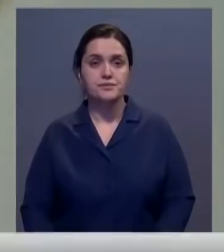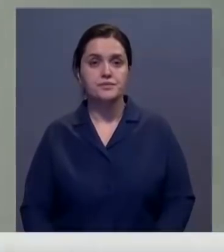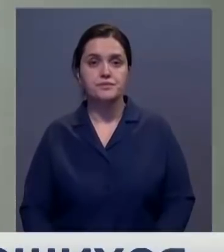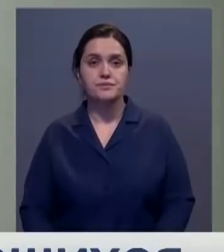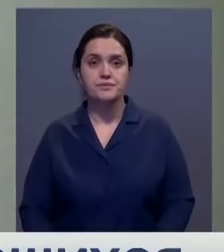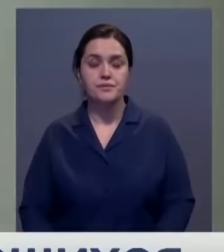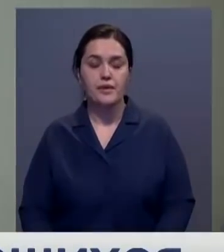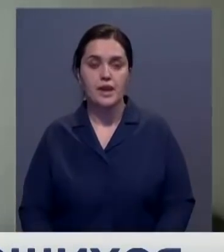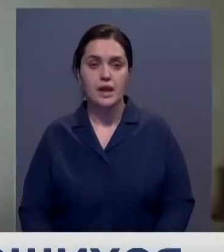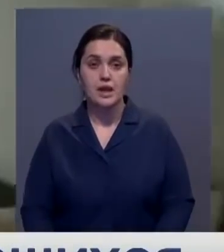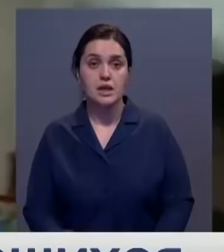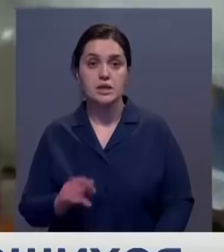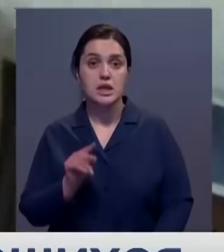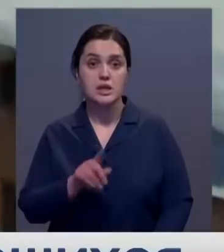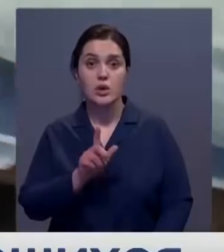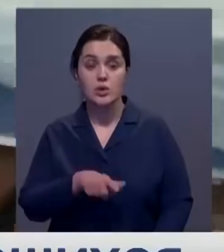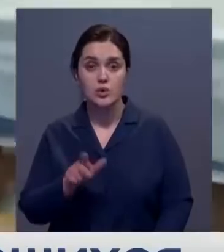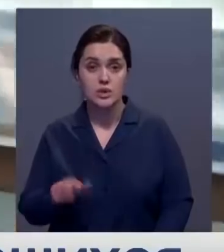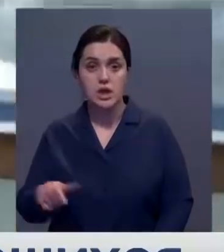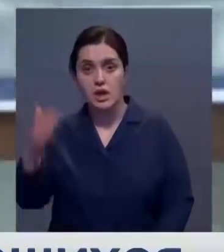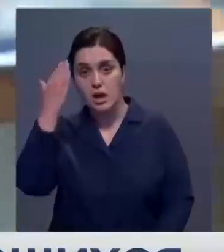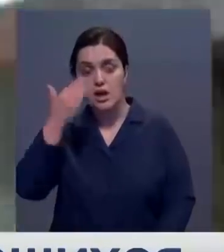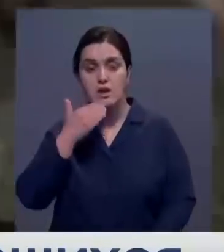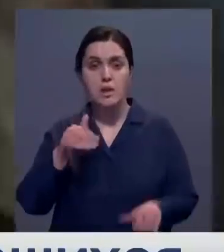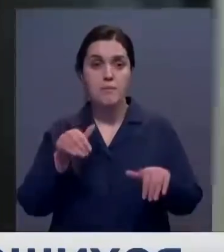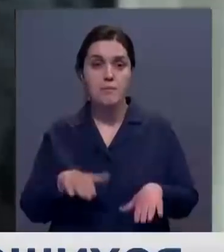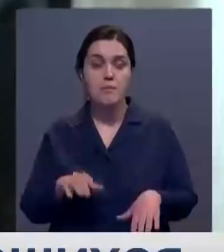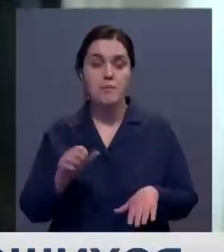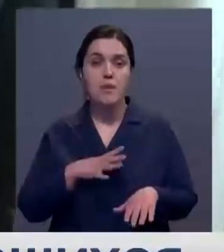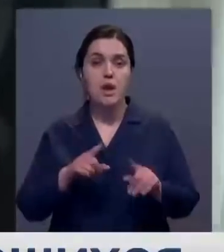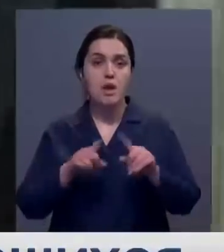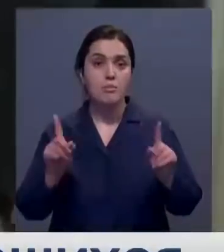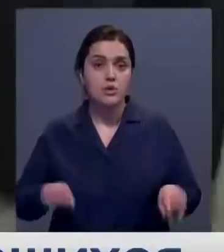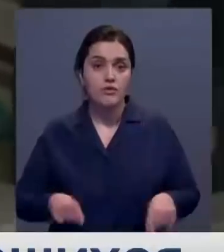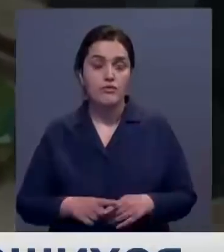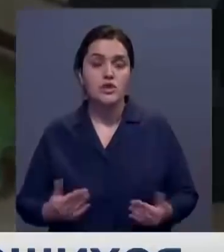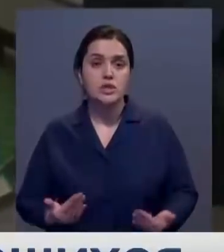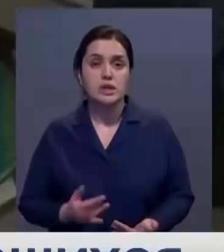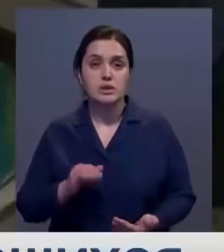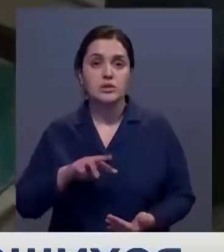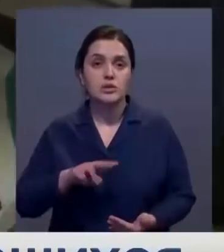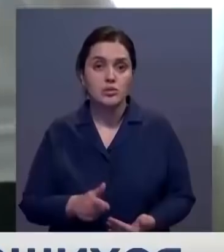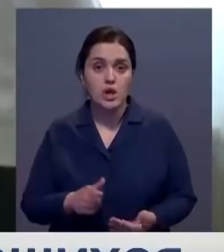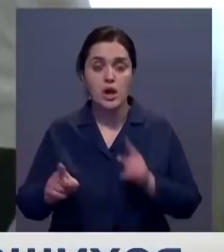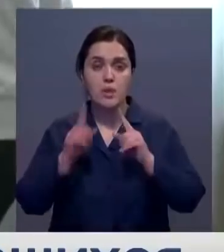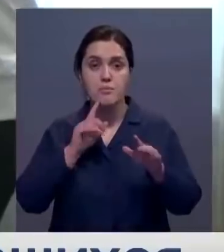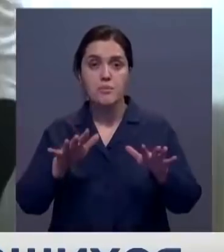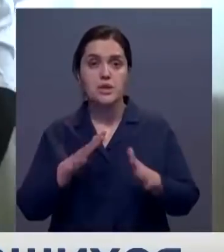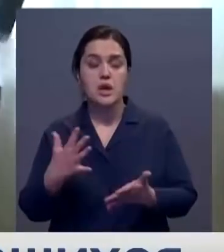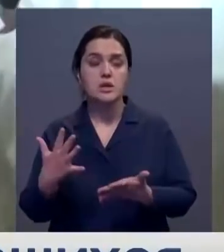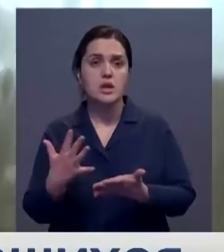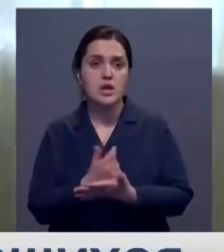Для многих из этих людей летнее постановление правительства могло стать путевкой в жизнь. Еще в июле чешские парламентарии нашли, казалось бы,